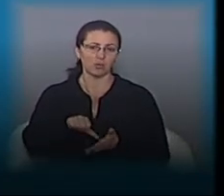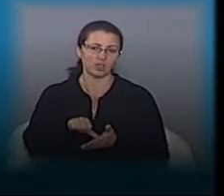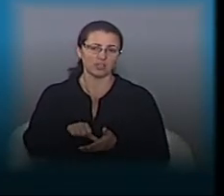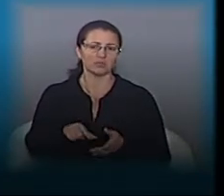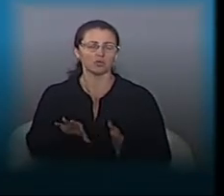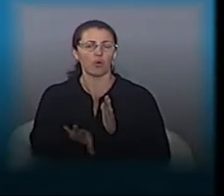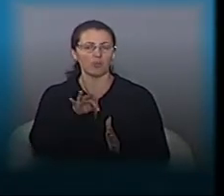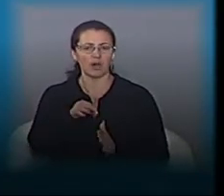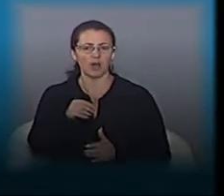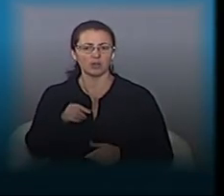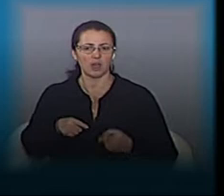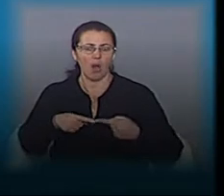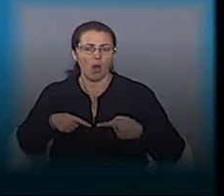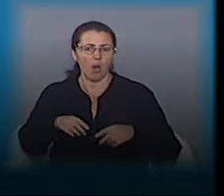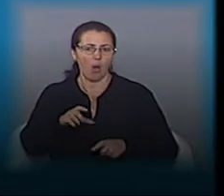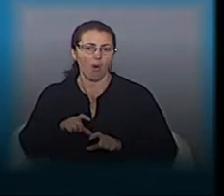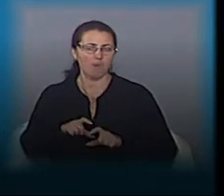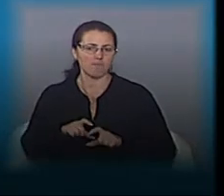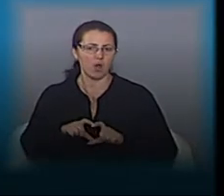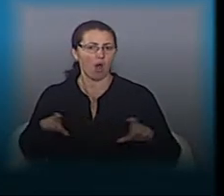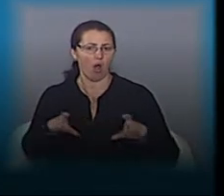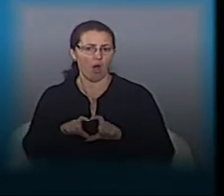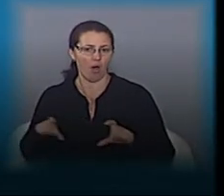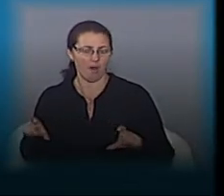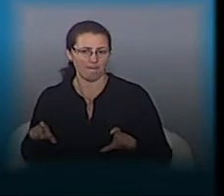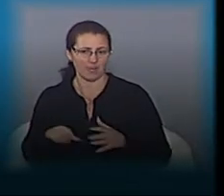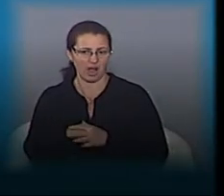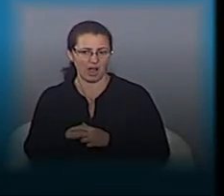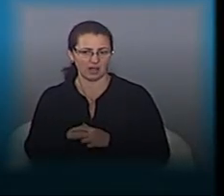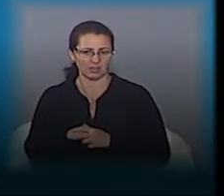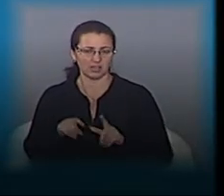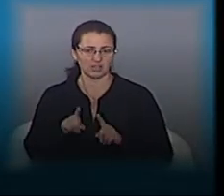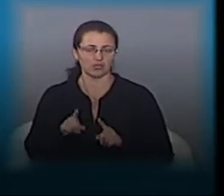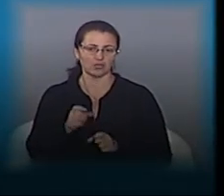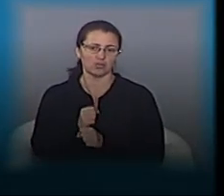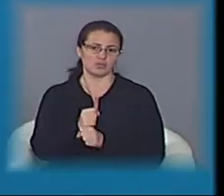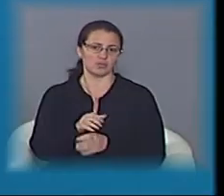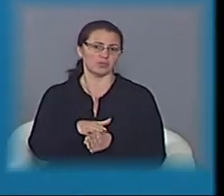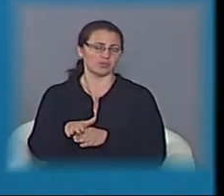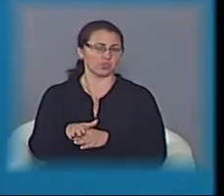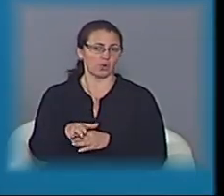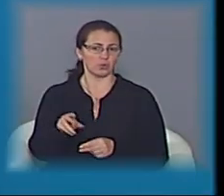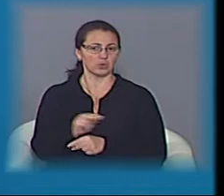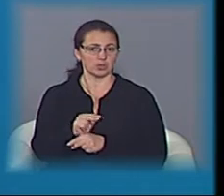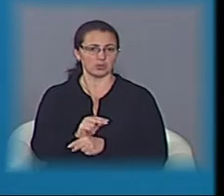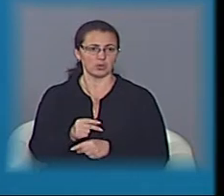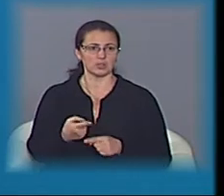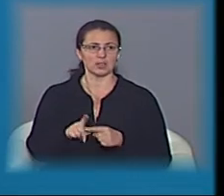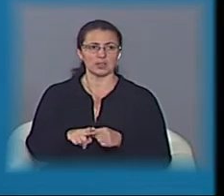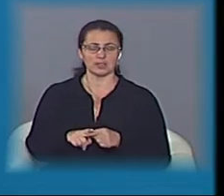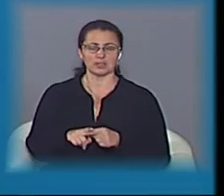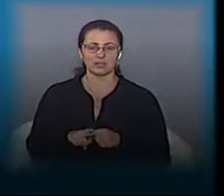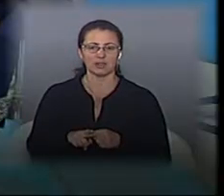запропонує найдешевший спосіб ремонту. Це є перший критерій, по якому визначається